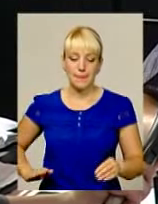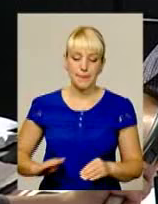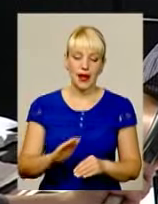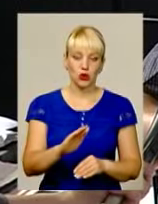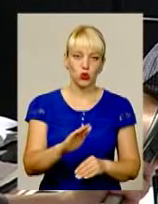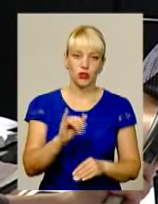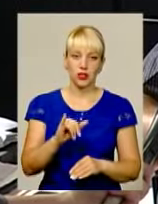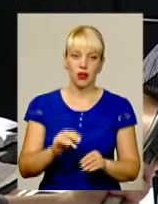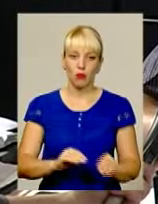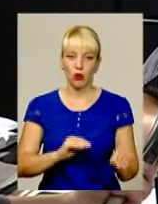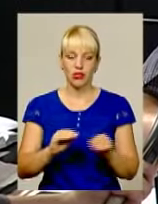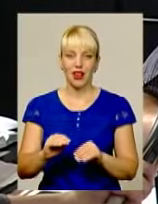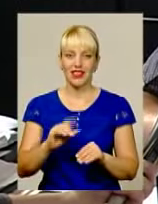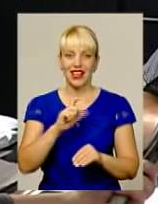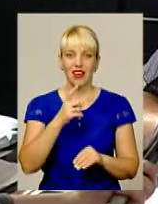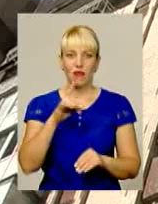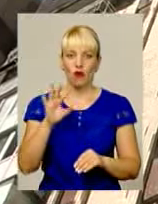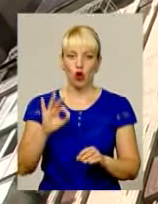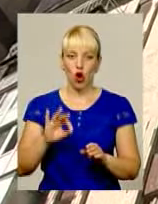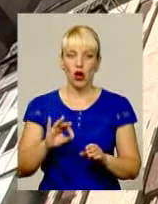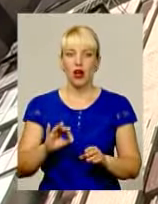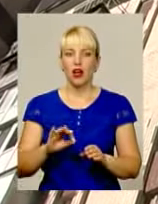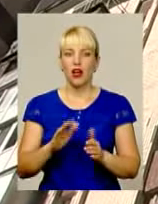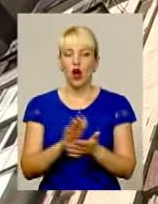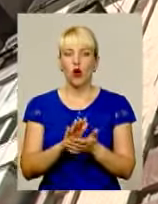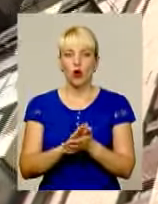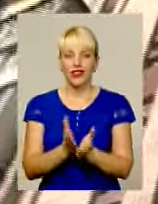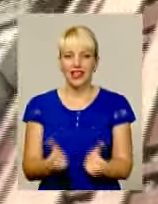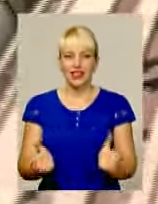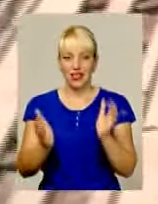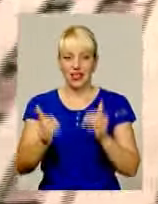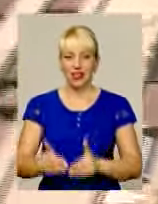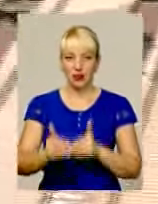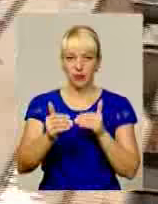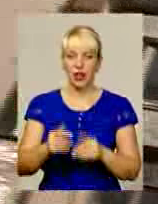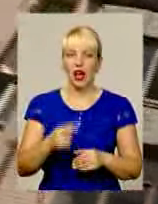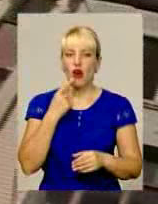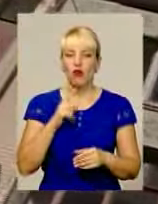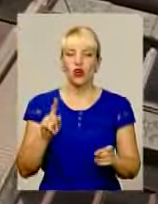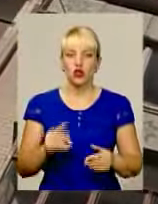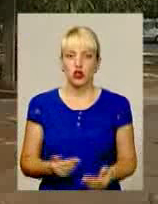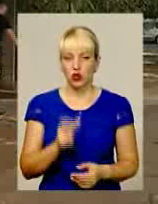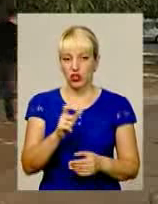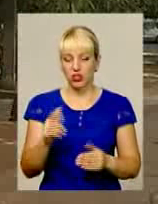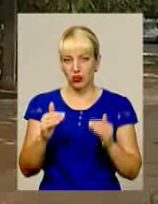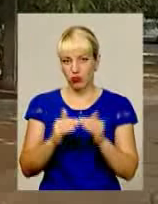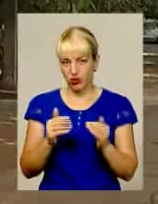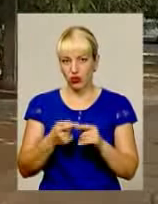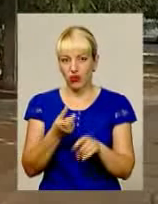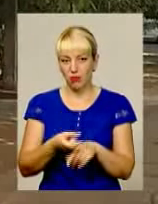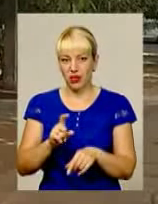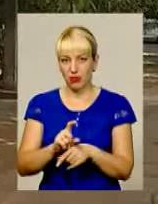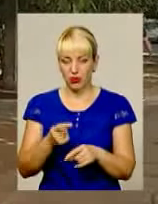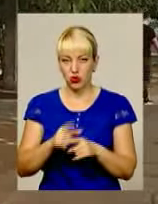поставити євроконтейнера туди. Житері будинку перебільшують щодо своїх проблем, каже директор ЖЕКу. І просить, аби ті